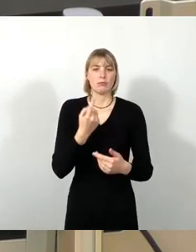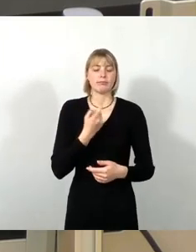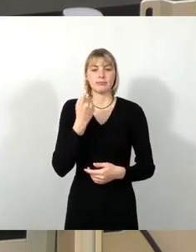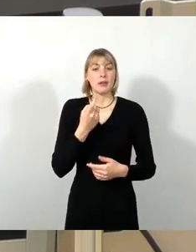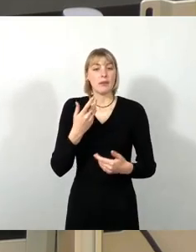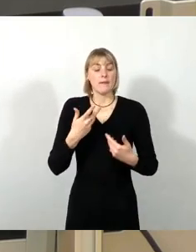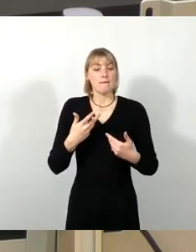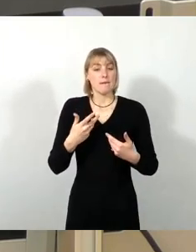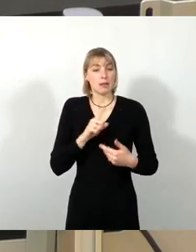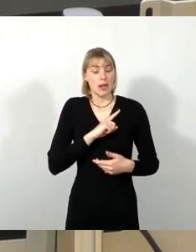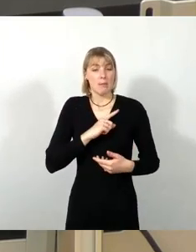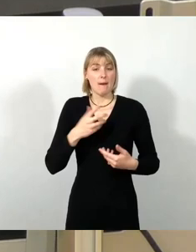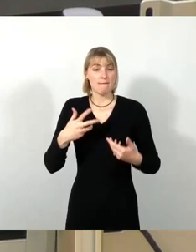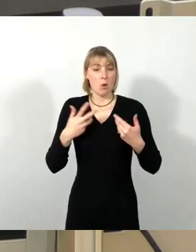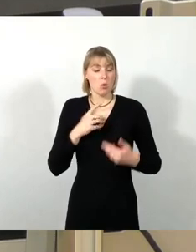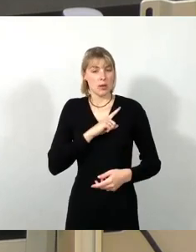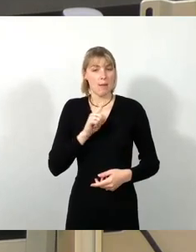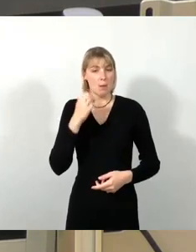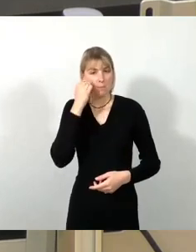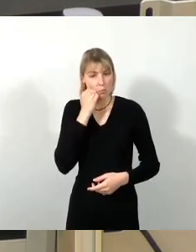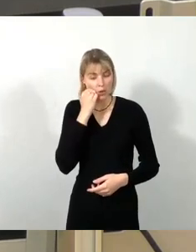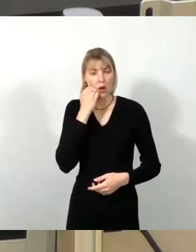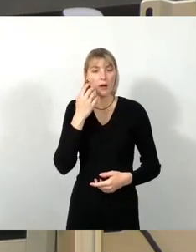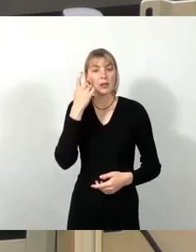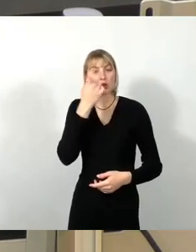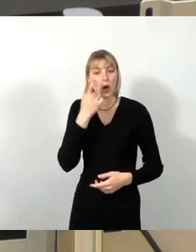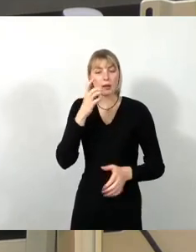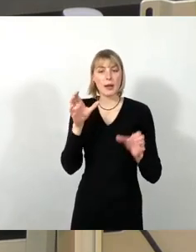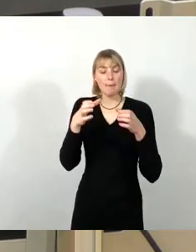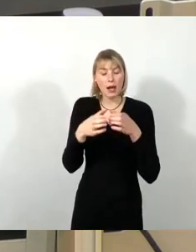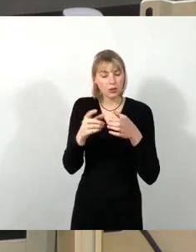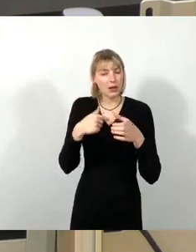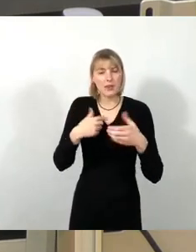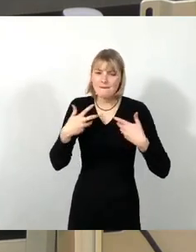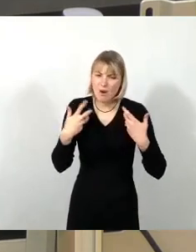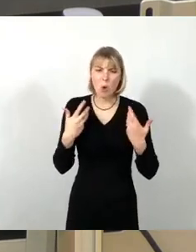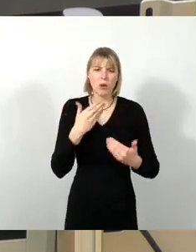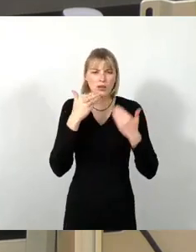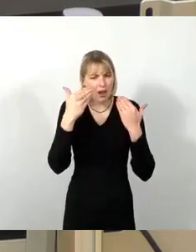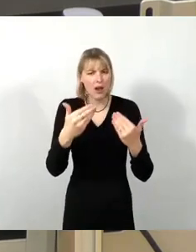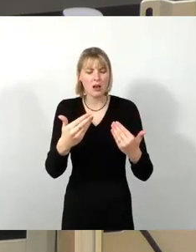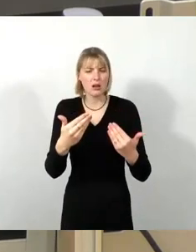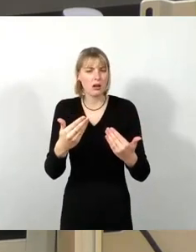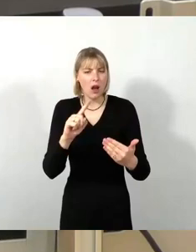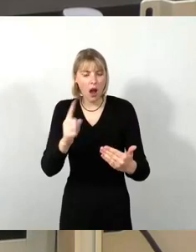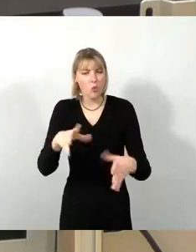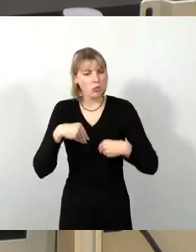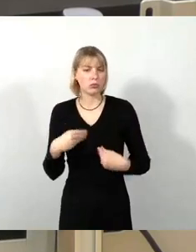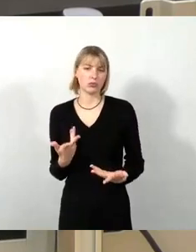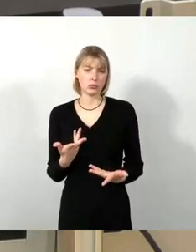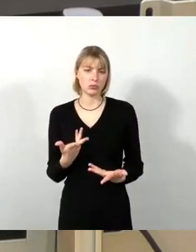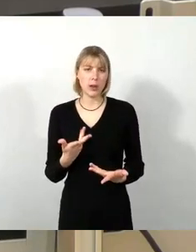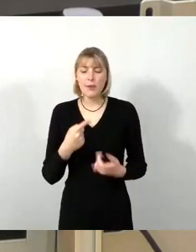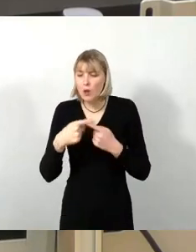Ohne sie hätte ich es nicht geschafft. Andere sind in genau der gleichen Situation. Und warum ist es nicht toll, dass sich jetzt